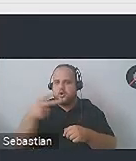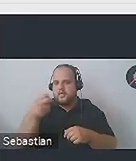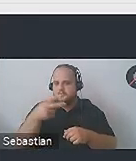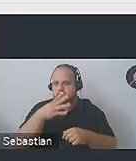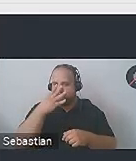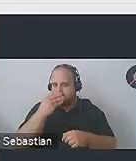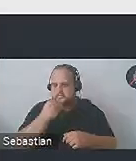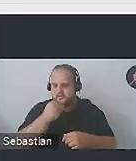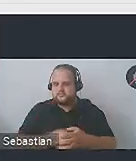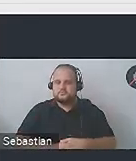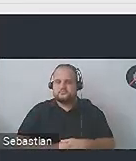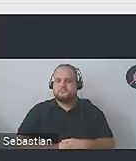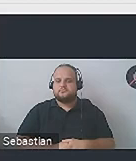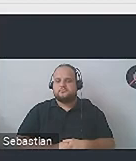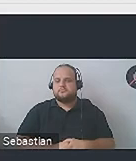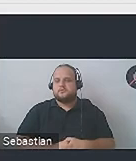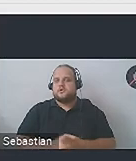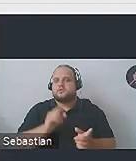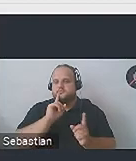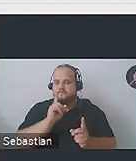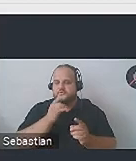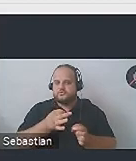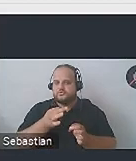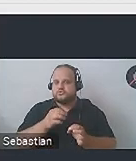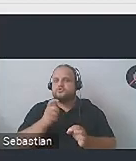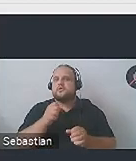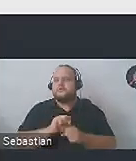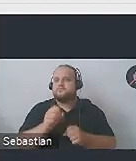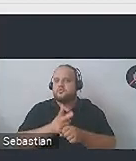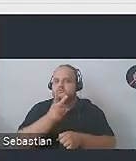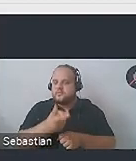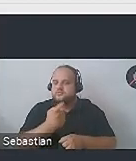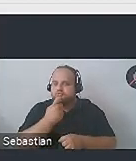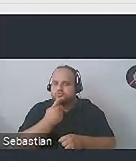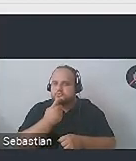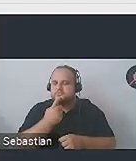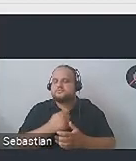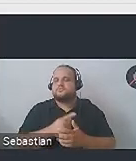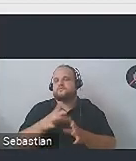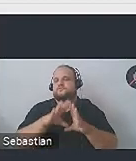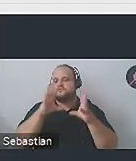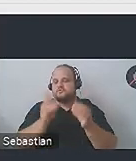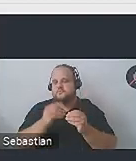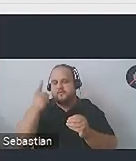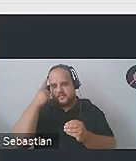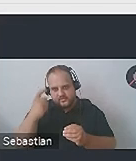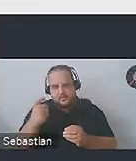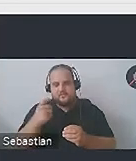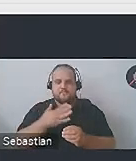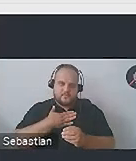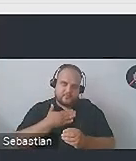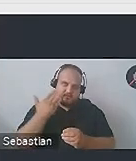zdjęć. Rozmawialiśmy dzisiaj też o tym, czym jest dostępność. To wszystko pamiętamy, mam nadzieję.